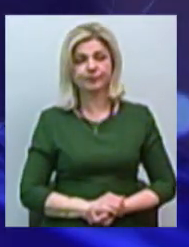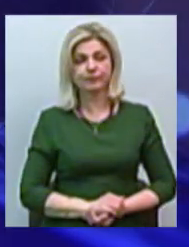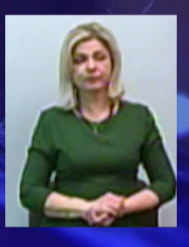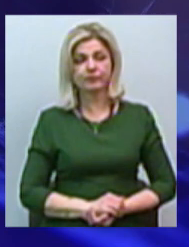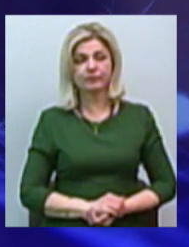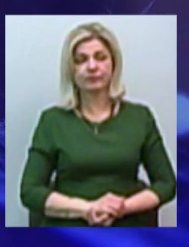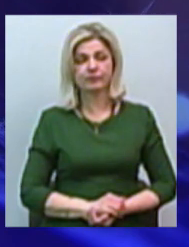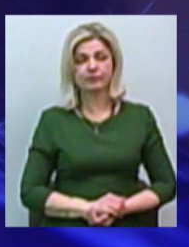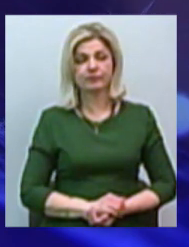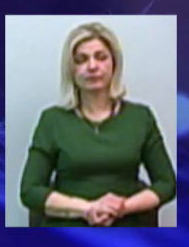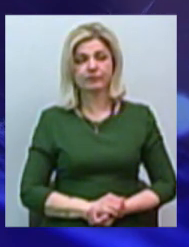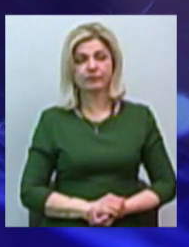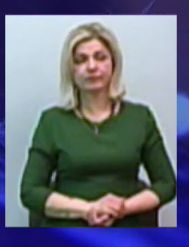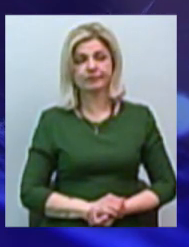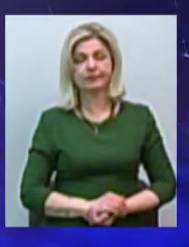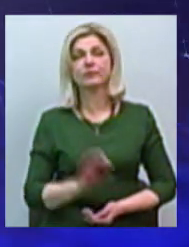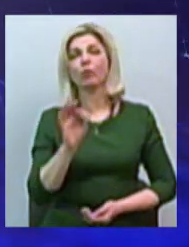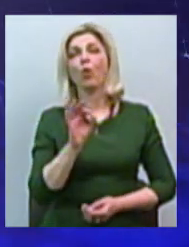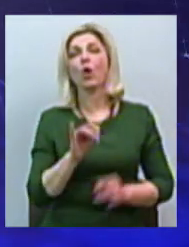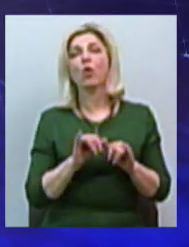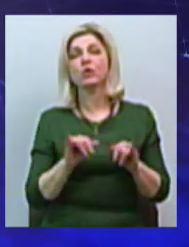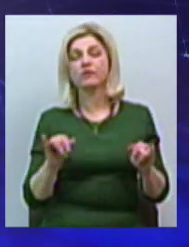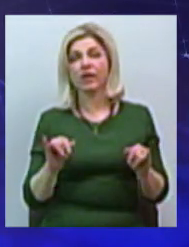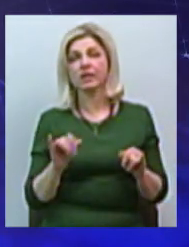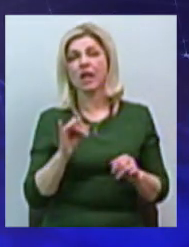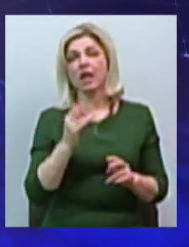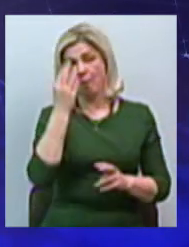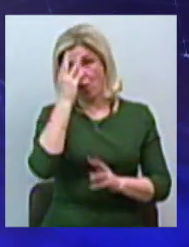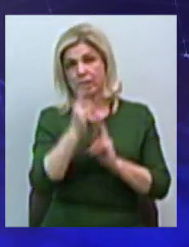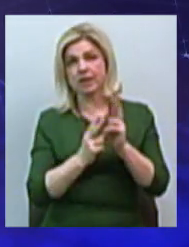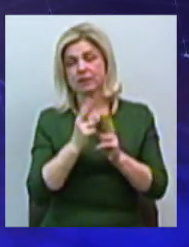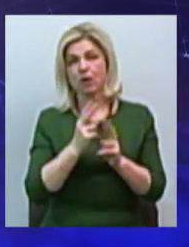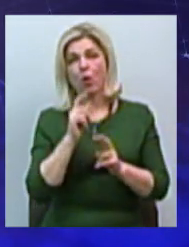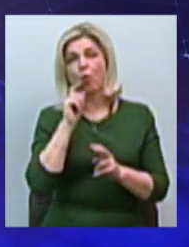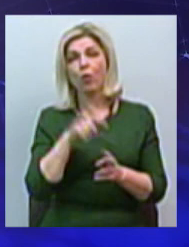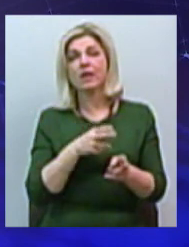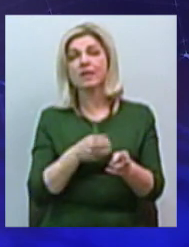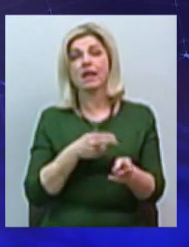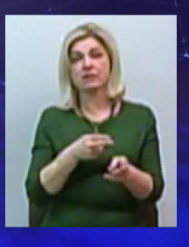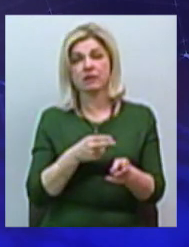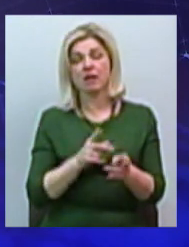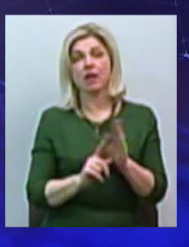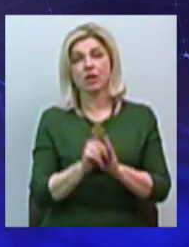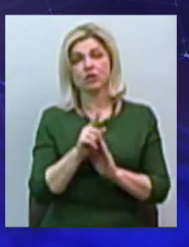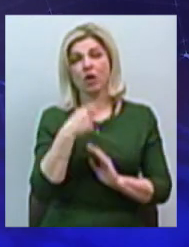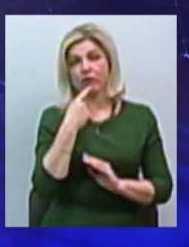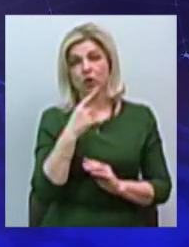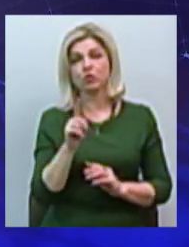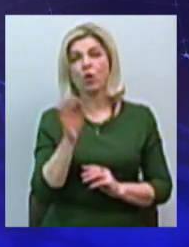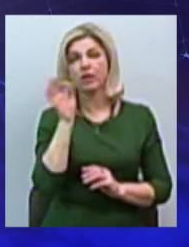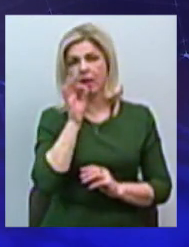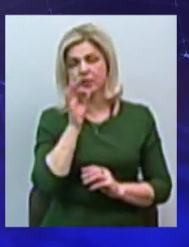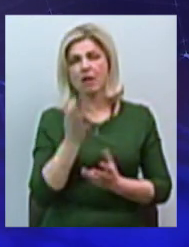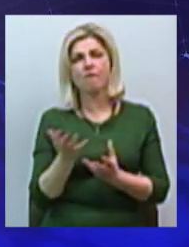Про розвиток і модернізацію Укрзарізниці. Спочатку говорили, що німці візьмуть в